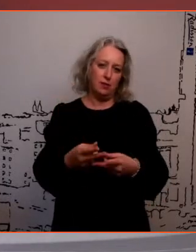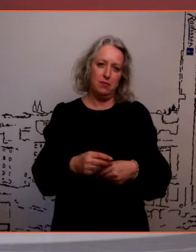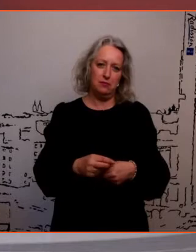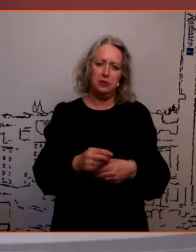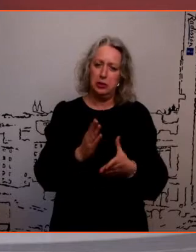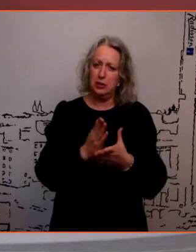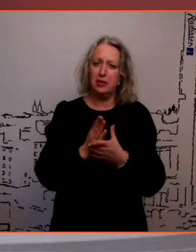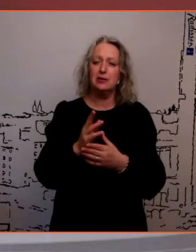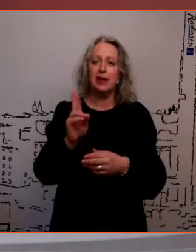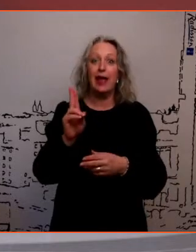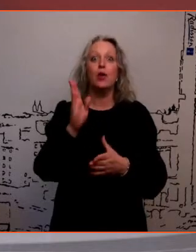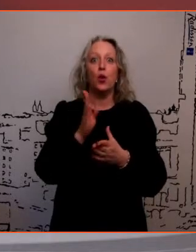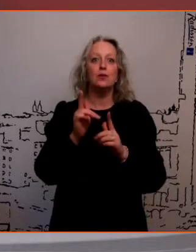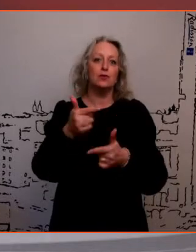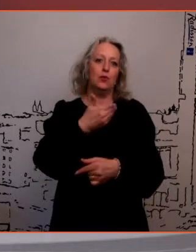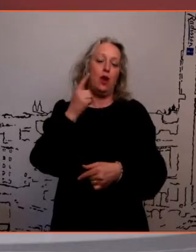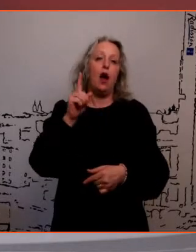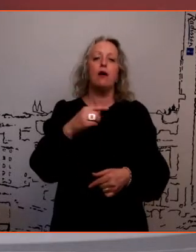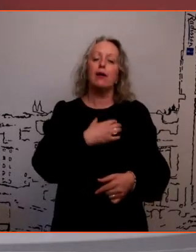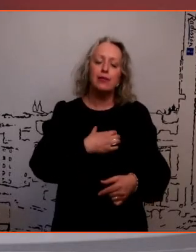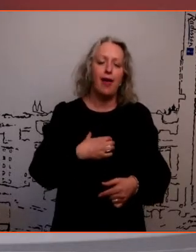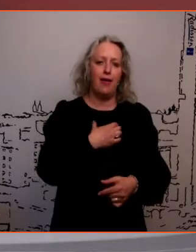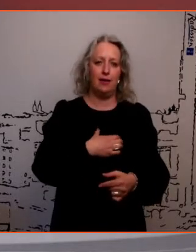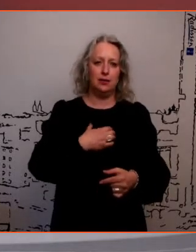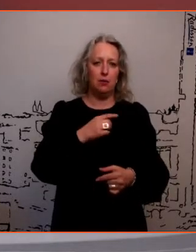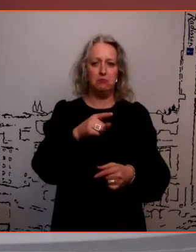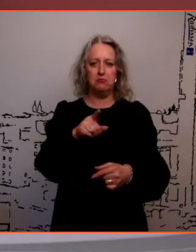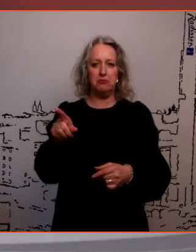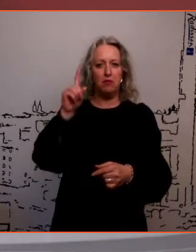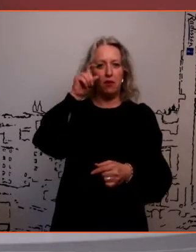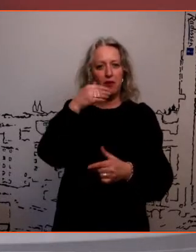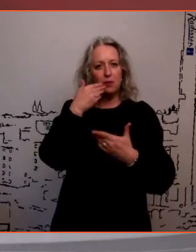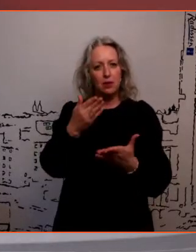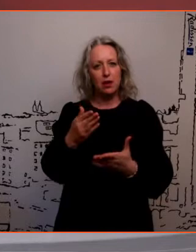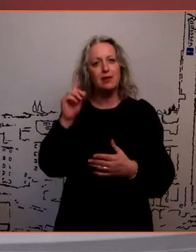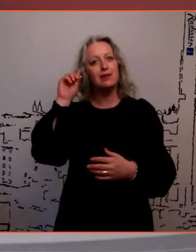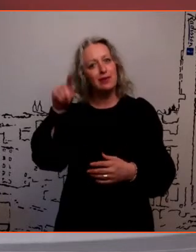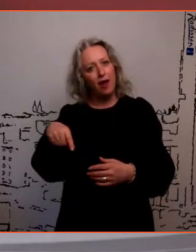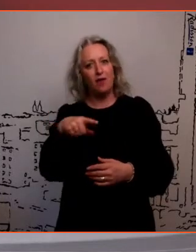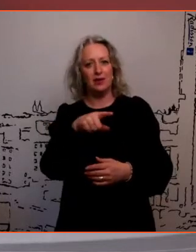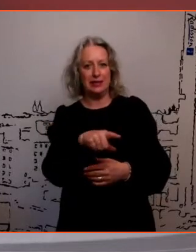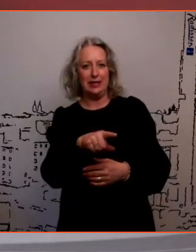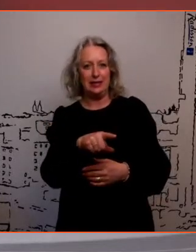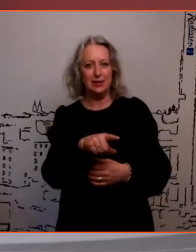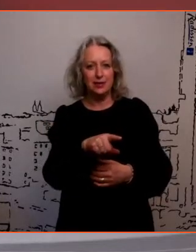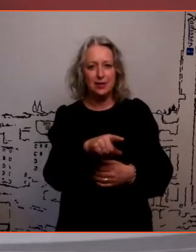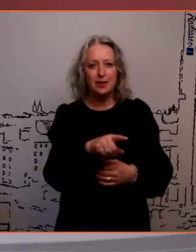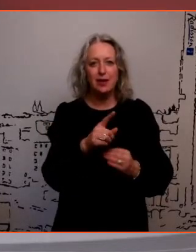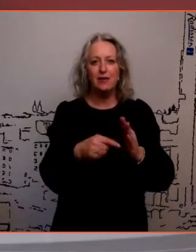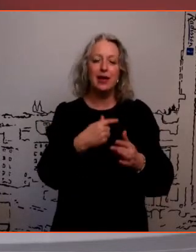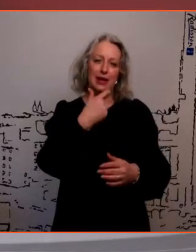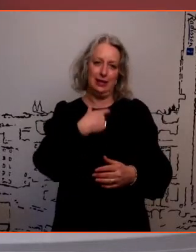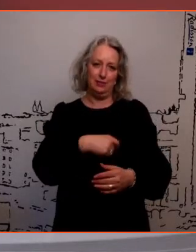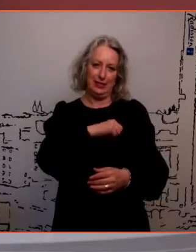Aga ütleme kõige tähtsamad, võtme isikud, et mida nemad arvad, kes võib-olla sind tunnevad ja eelkõike sina ise.